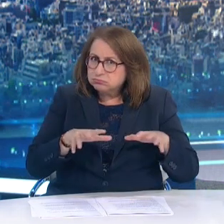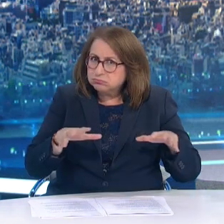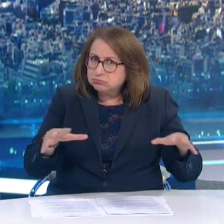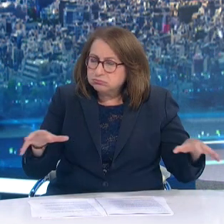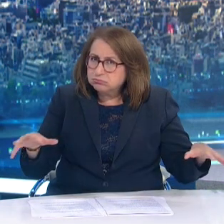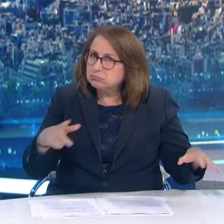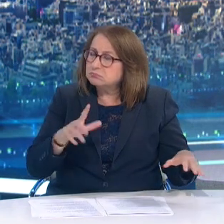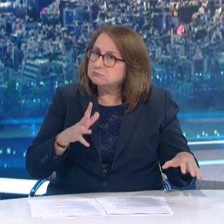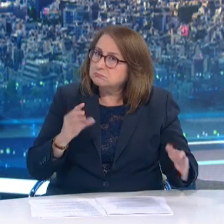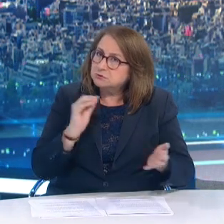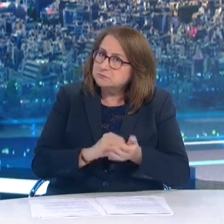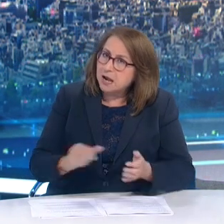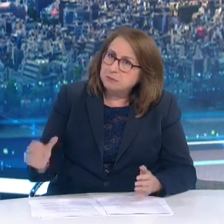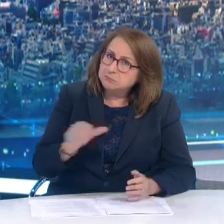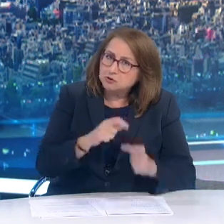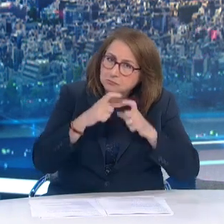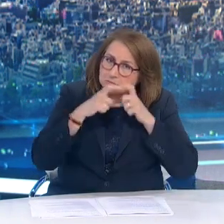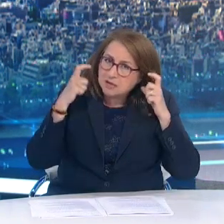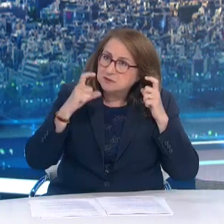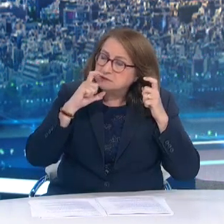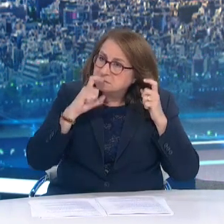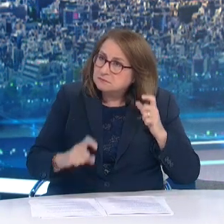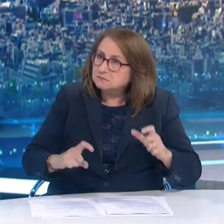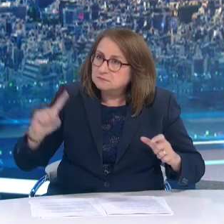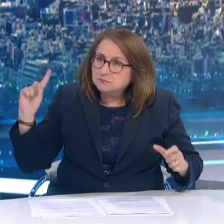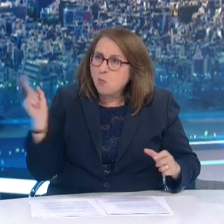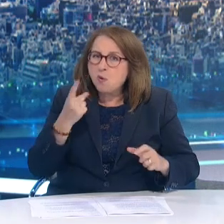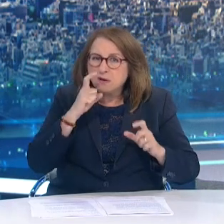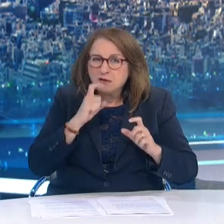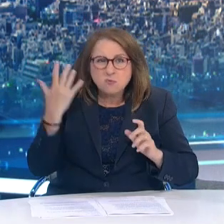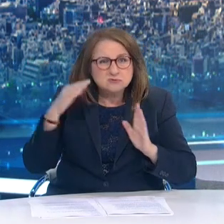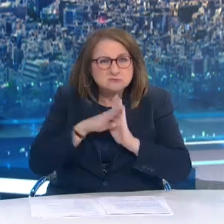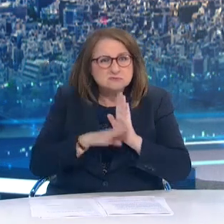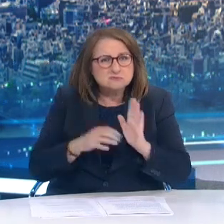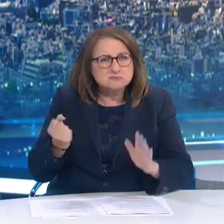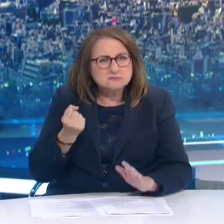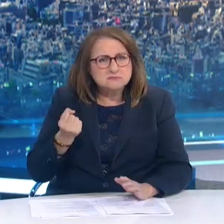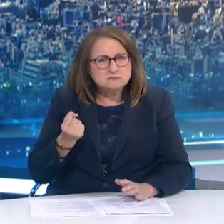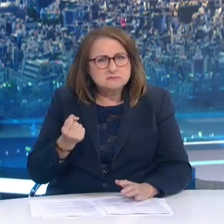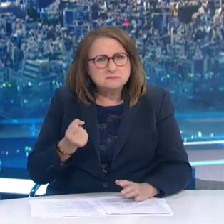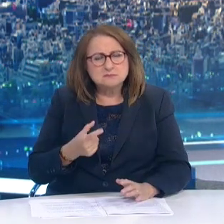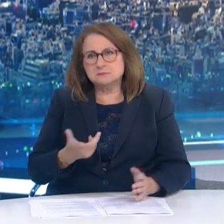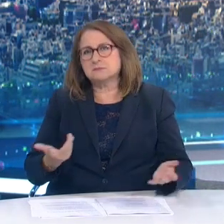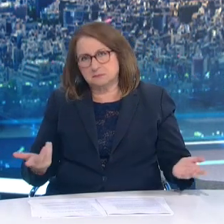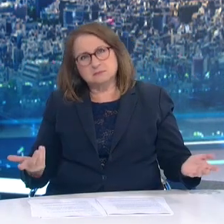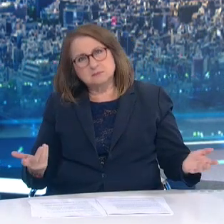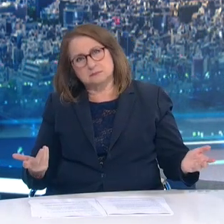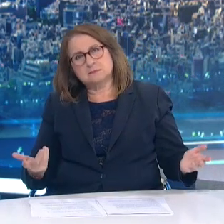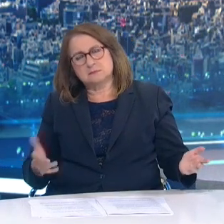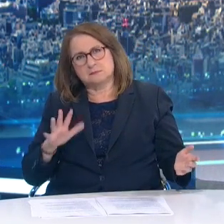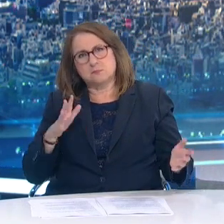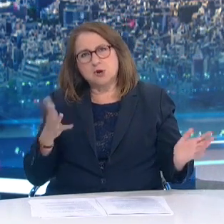χρήση μάσκας παντού Ευχαριστώ Είναι κάτι που σαφώς δεν μπορεί Κανείς να το αγνηθεί Ότι υπάρχει